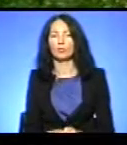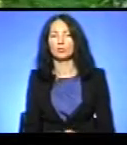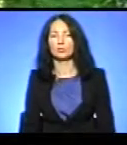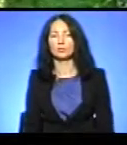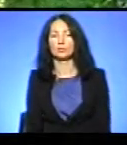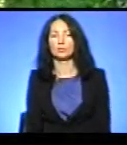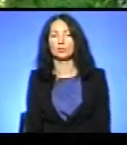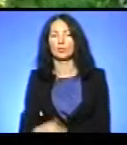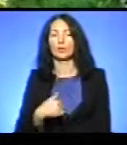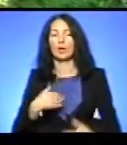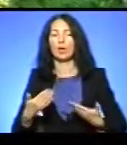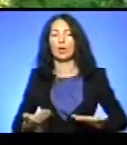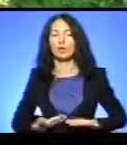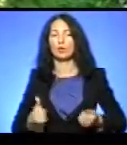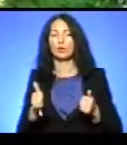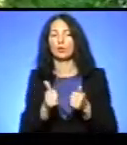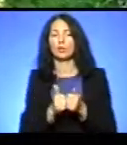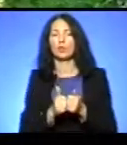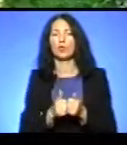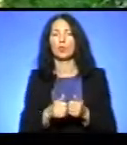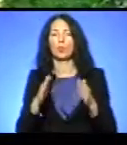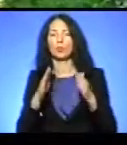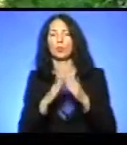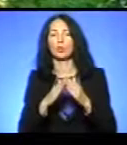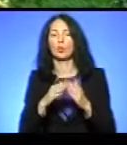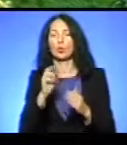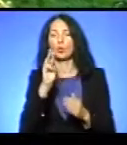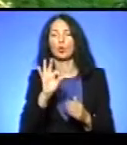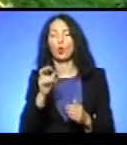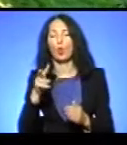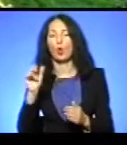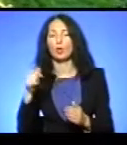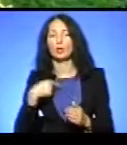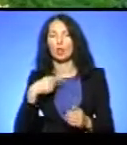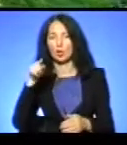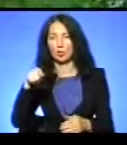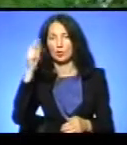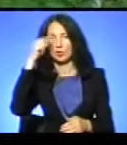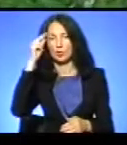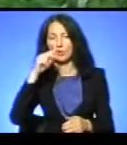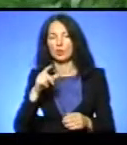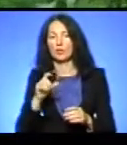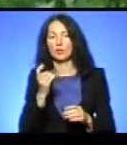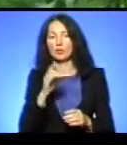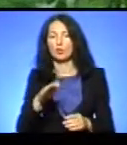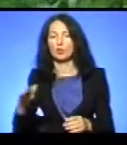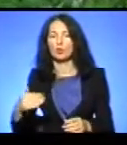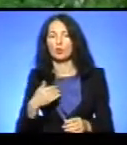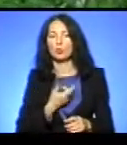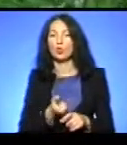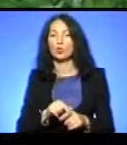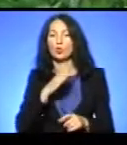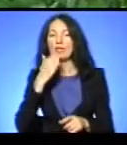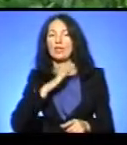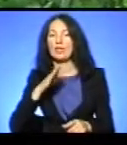Я живу недалеко в Шоколадці, я вчився теж в цьому садику, і мені дуже неприємно знаходитися тут, тому